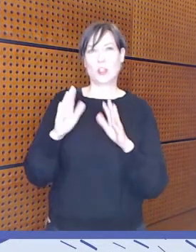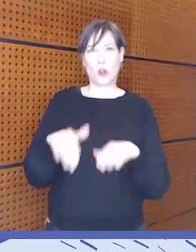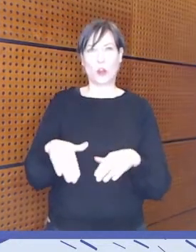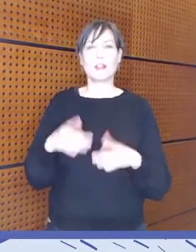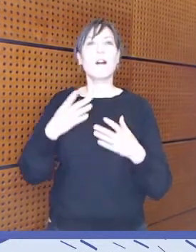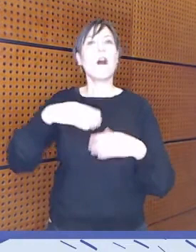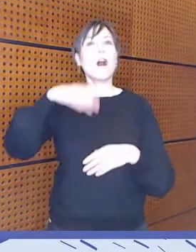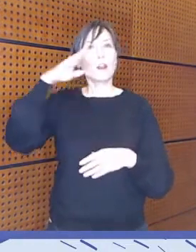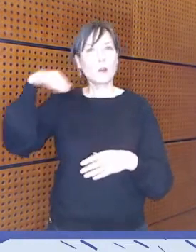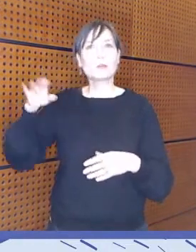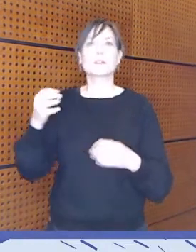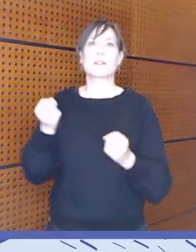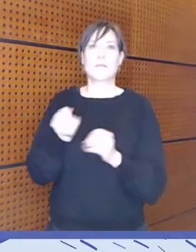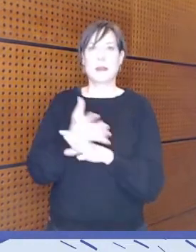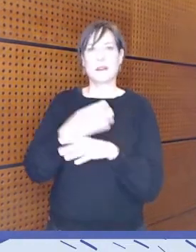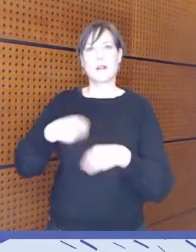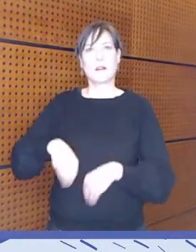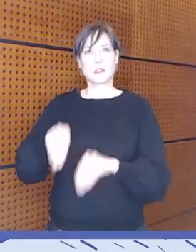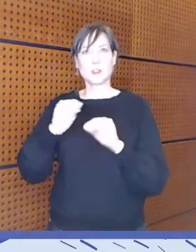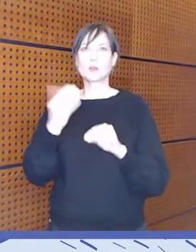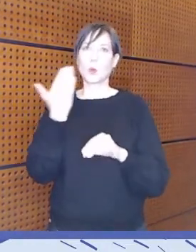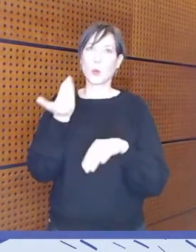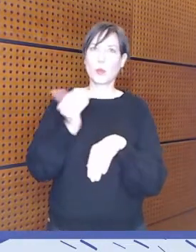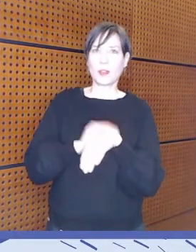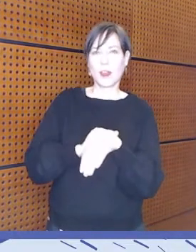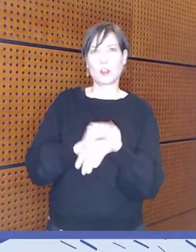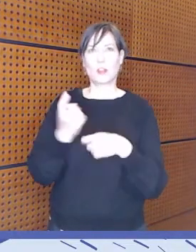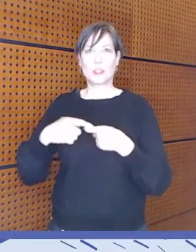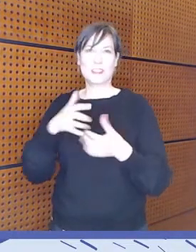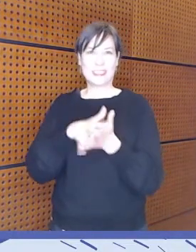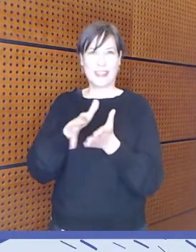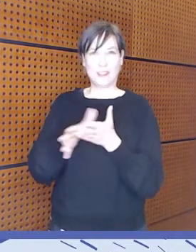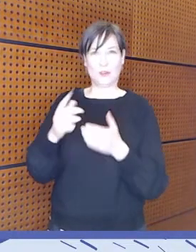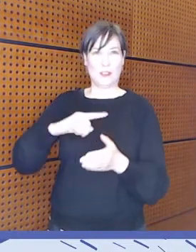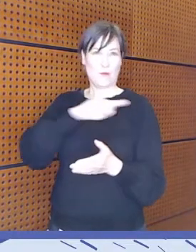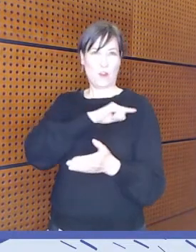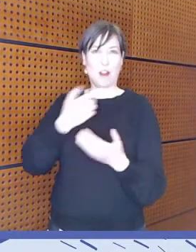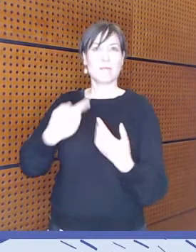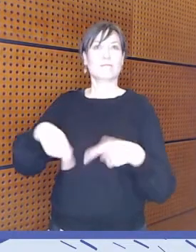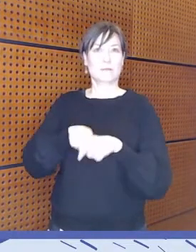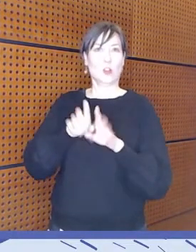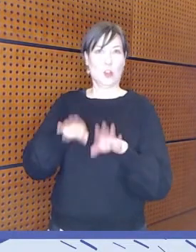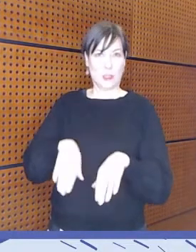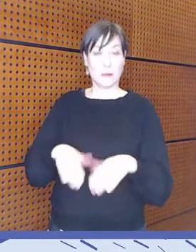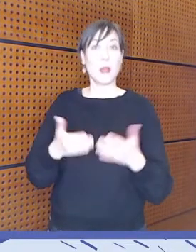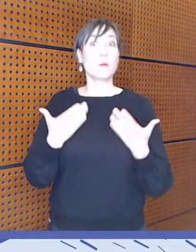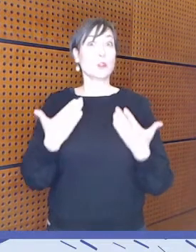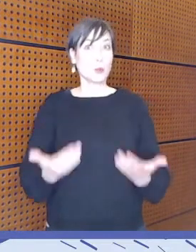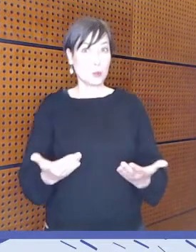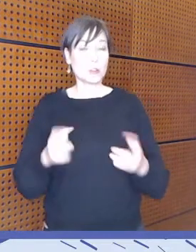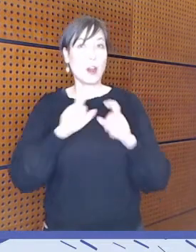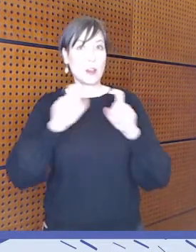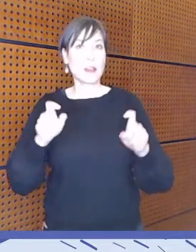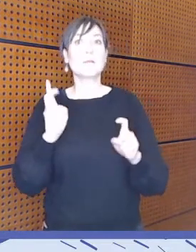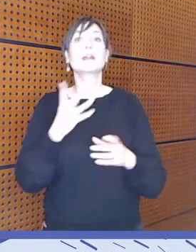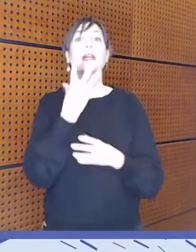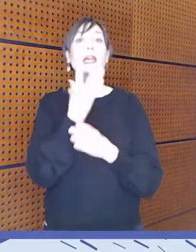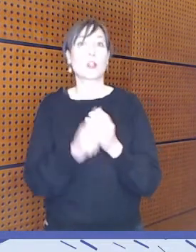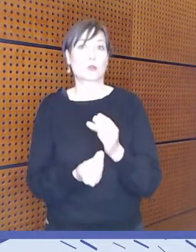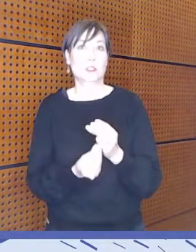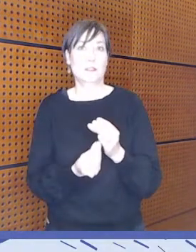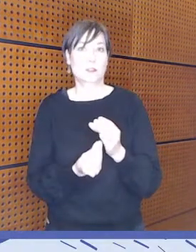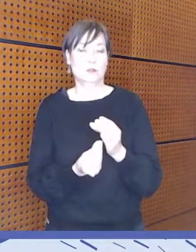aikuisten mediakasvatukseen, medialukutaitoihin liittyvä selvitys. Mutta nyt tosiaan meidän teemana on tämä inklusiivisuus tai